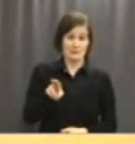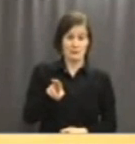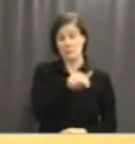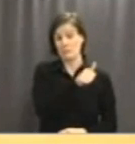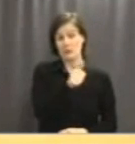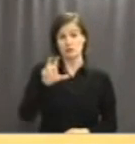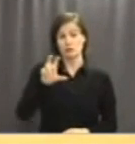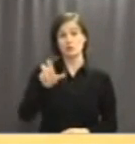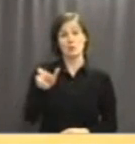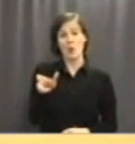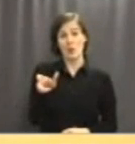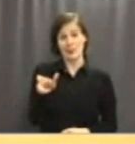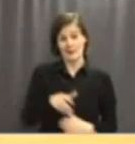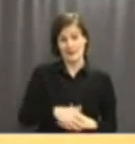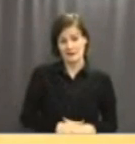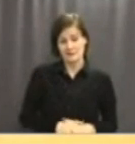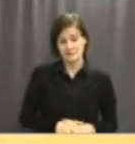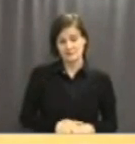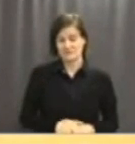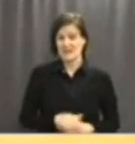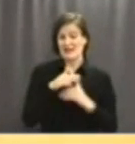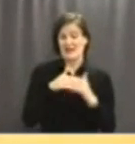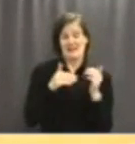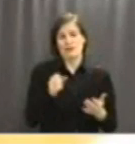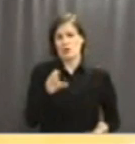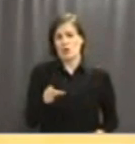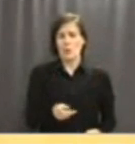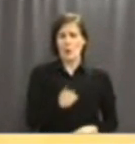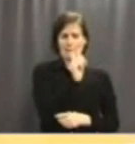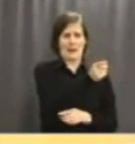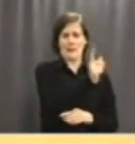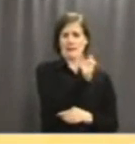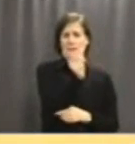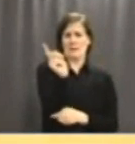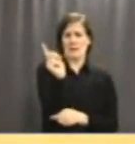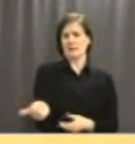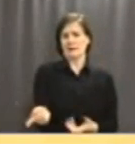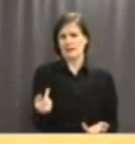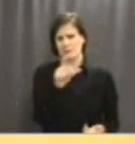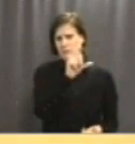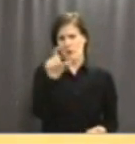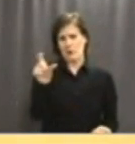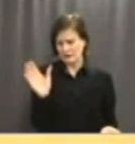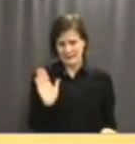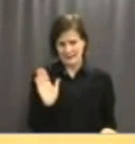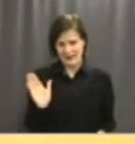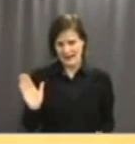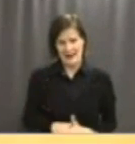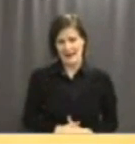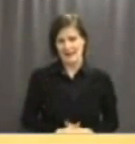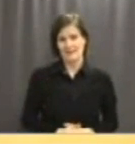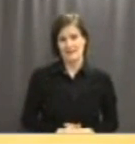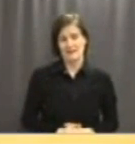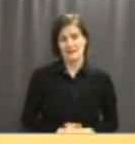symbolhandling. Och det handlar heller inte om att ge pekpinnar till olika näringsidkare. Det visar ju inte minst det